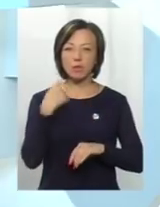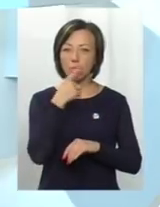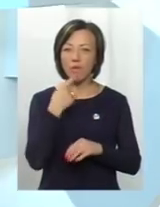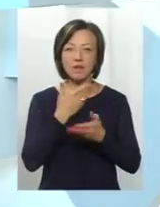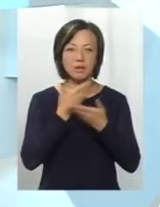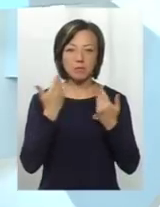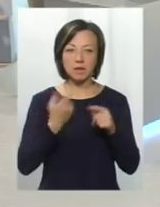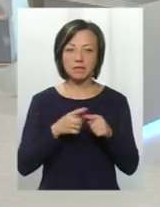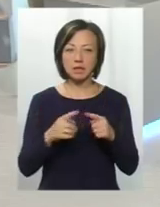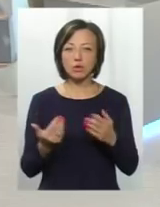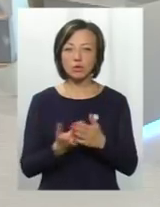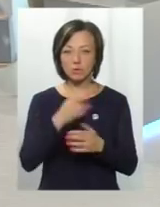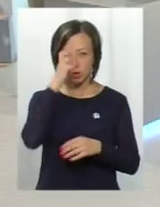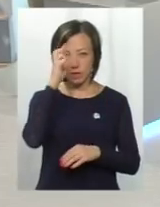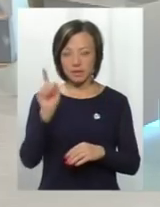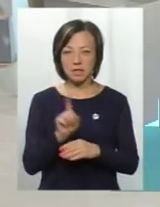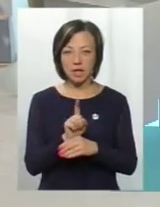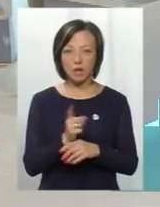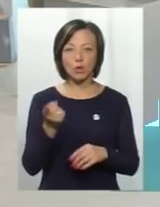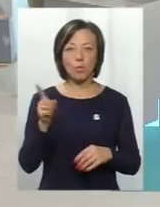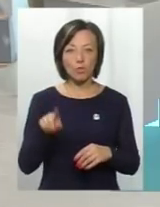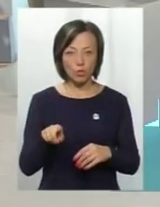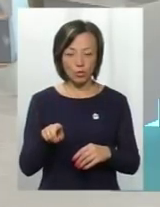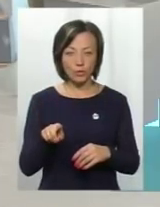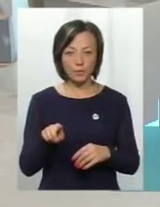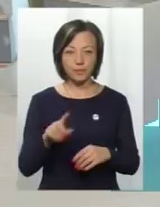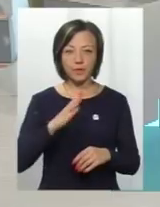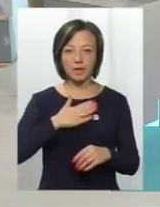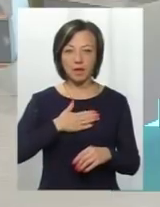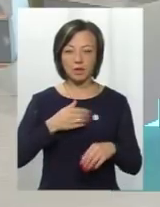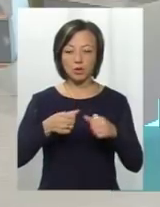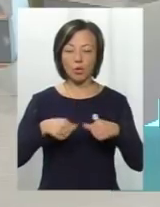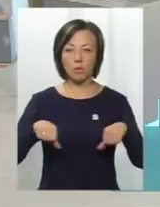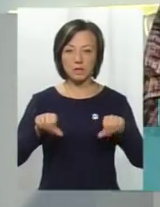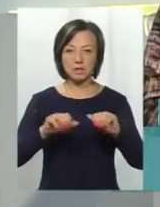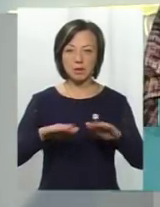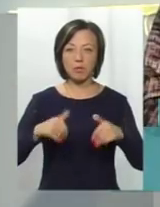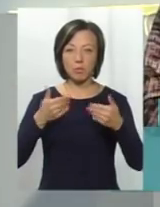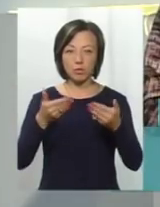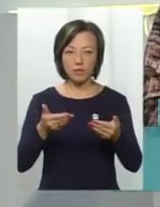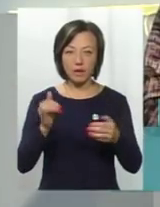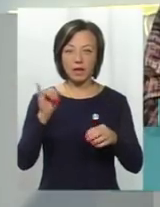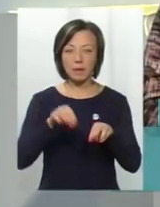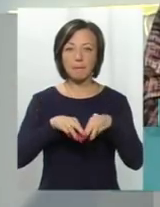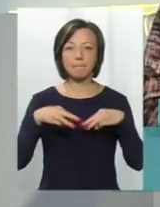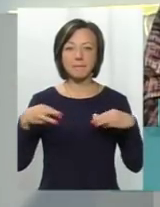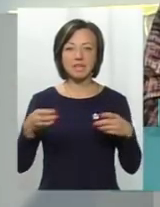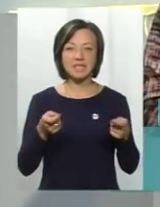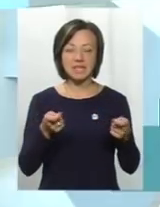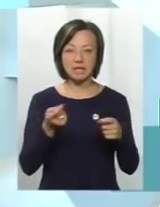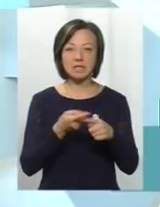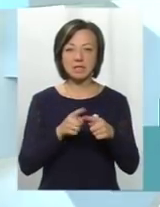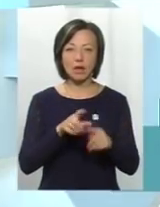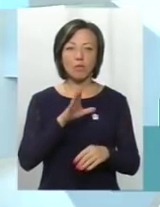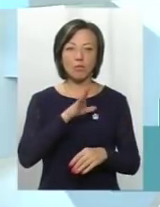в цих нових державних стандартах. Тому наша комісія запропонувала. І на президії це